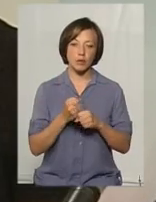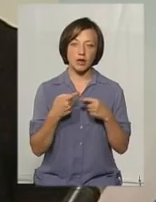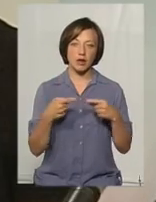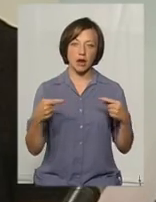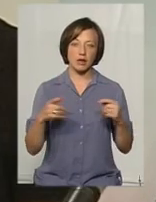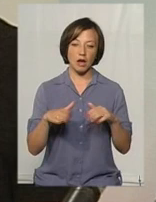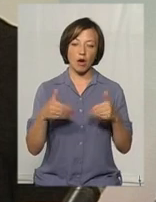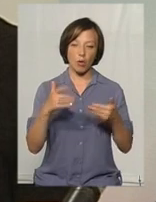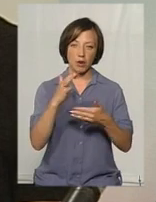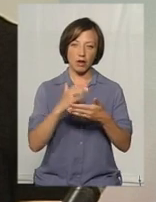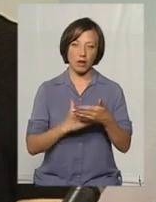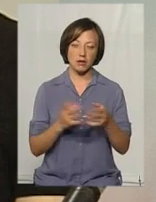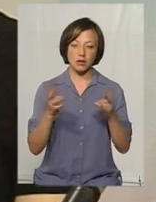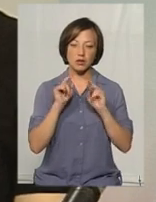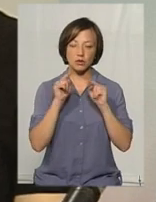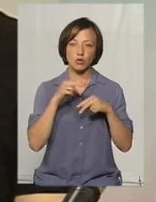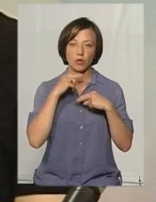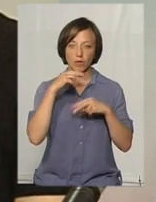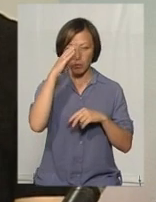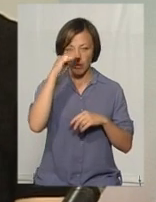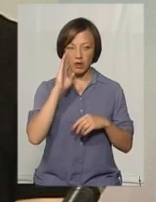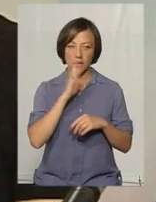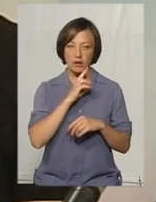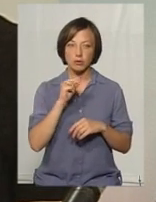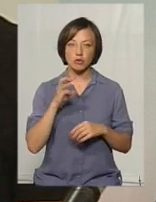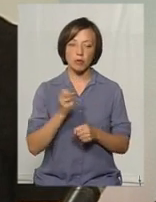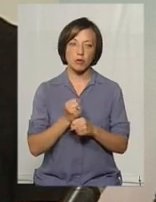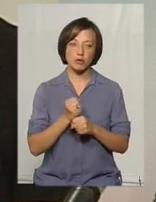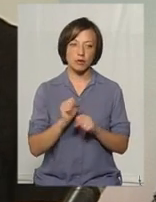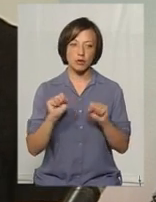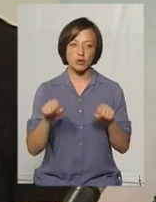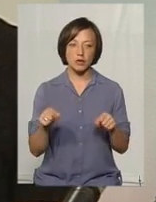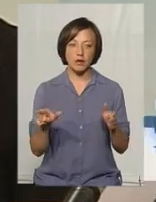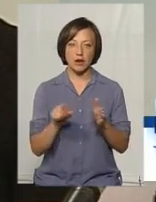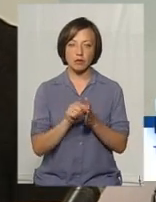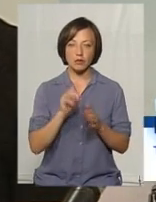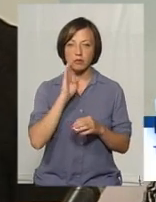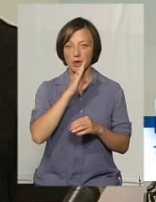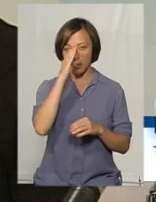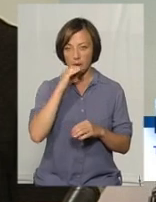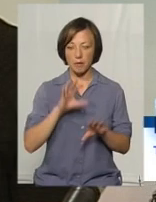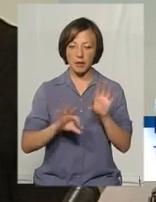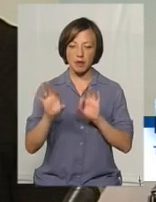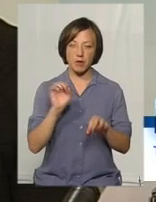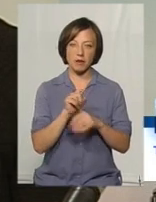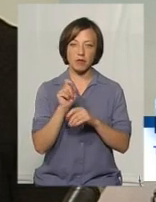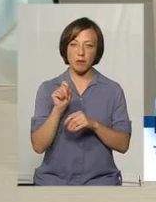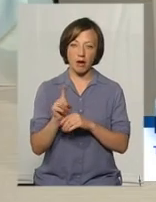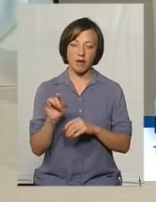рекомендацій, на що потрібно звернути увагу батькам, на чим попрацювати, можливо, разом із батьками підібрати вправи